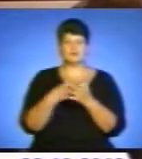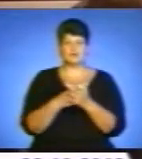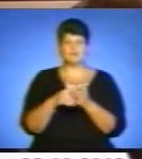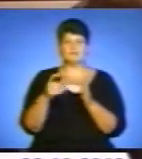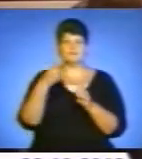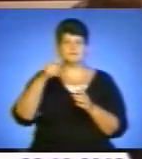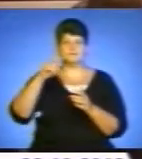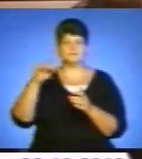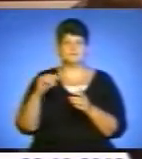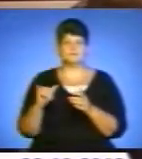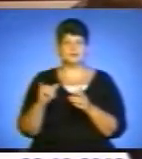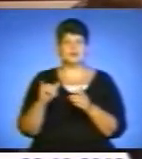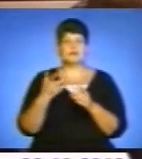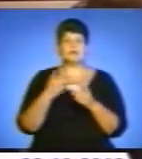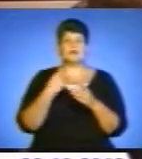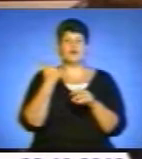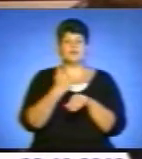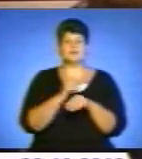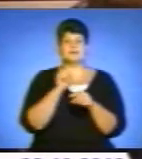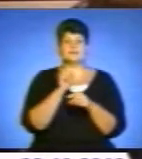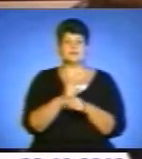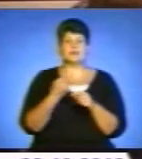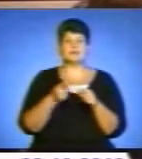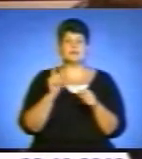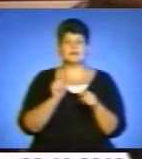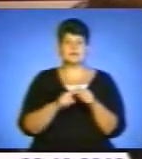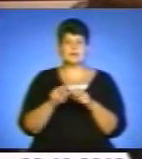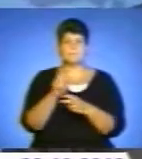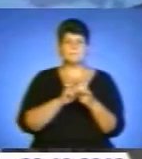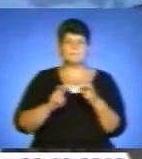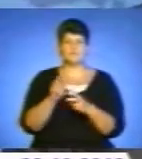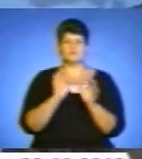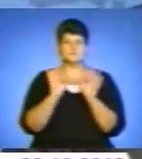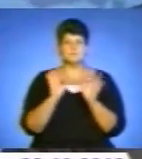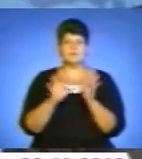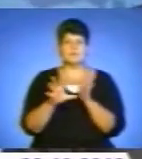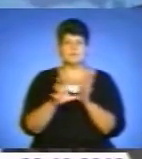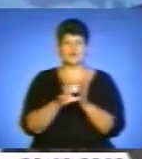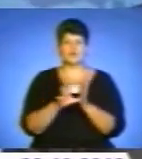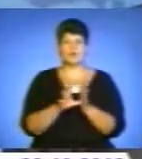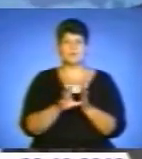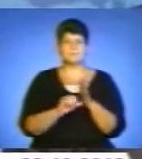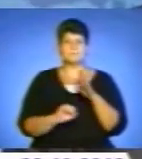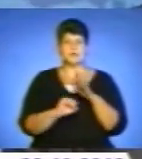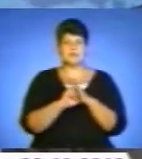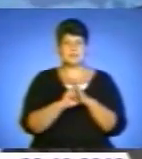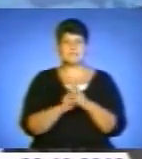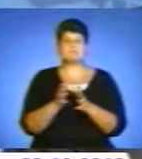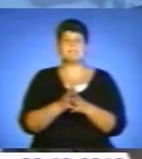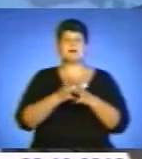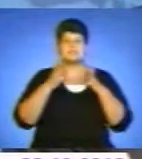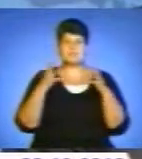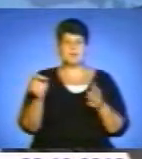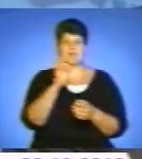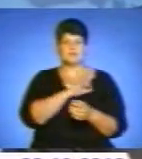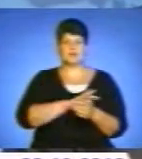завдання, яке ми ставимо перед собою, це пошук оптимального енергетичного балансу для нашої країни, максимальне використання